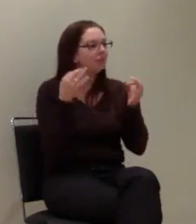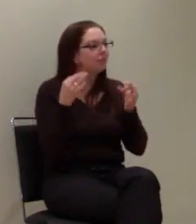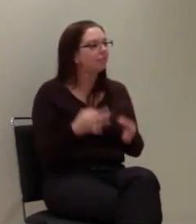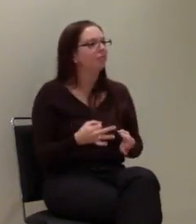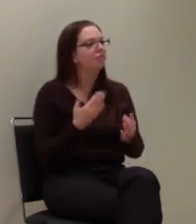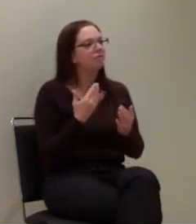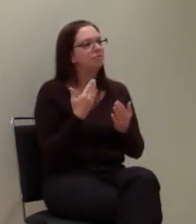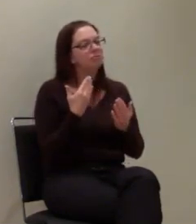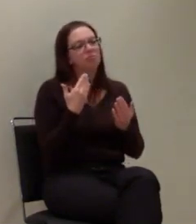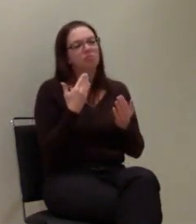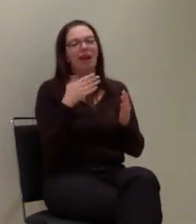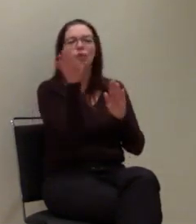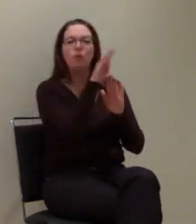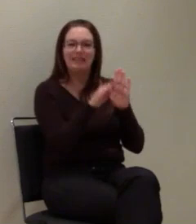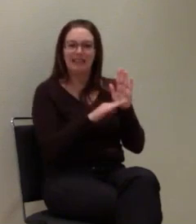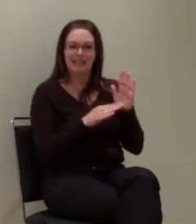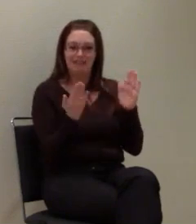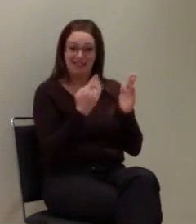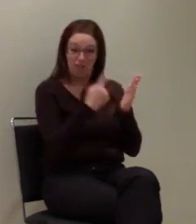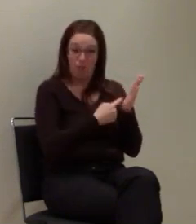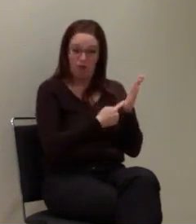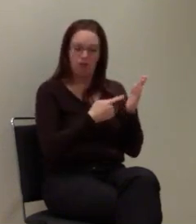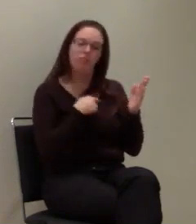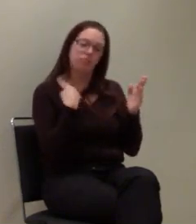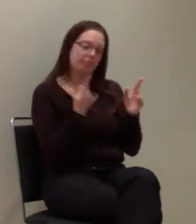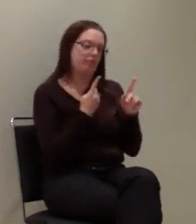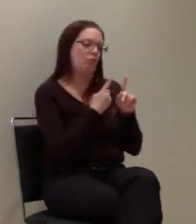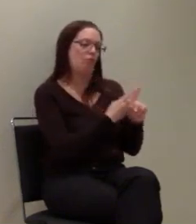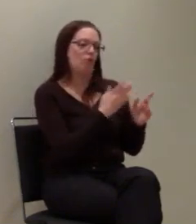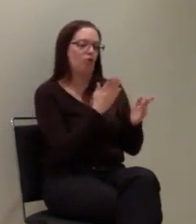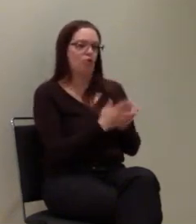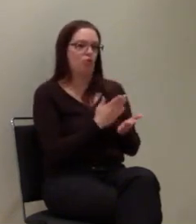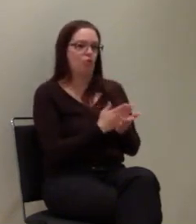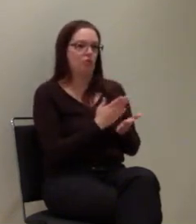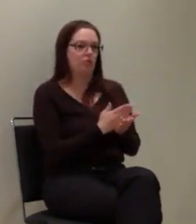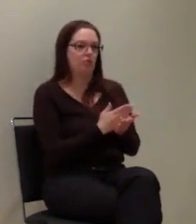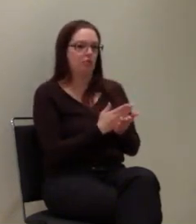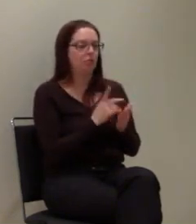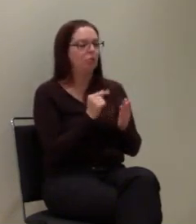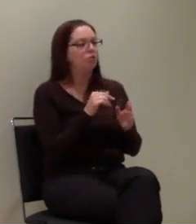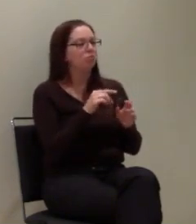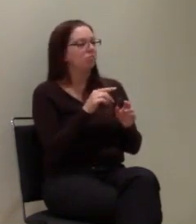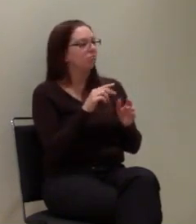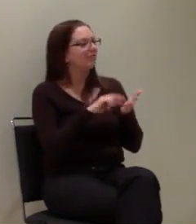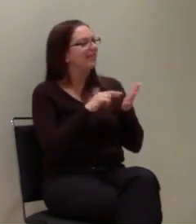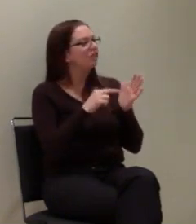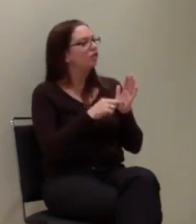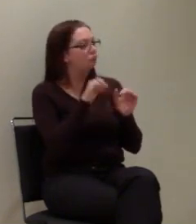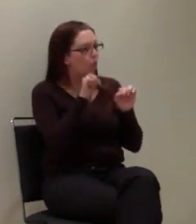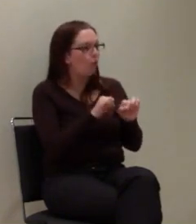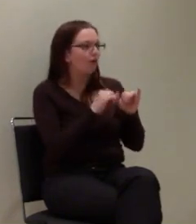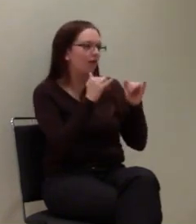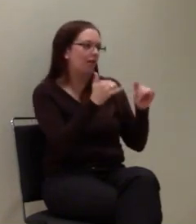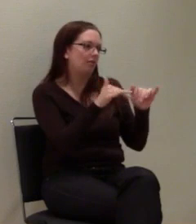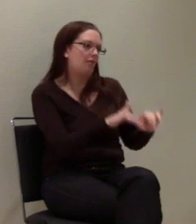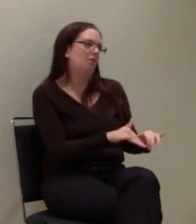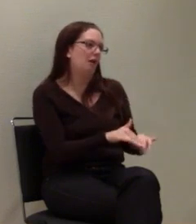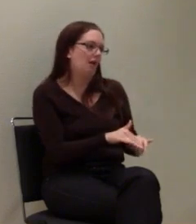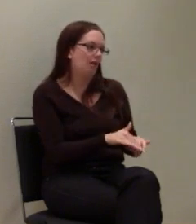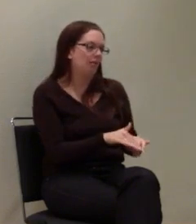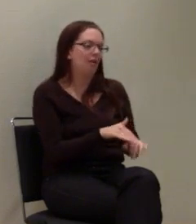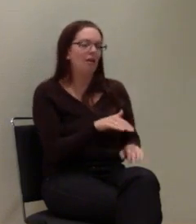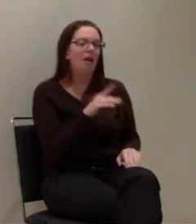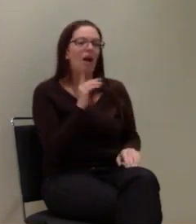erfüllen die gesetzlichen Anforderungen, dass wir die Möglichkeit schaffen, eine Ortung durchzuführen, auch wenn die jetzt nicht so komfortabel für die